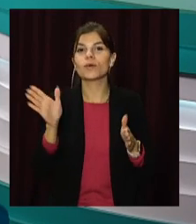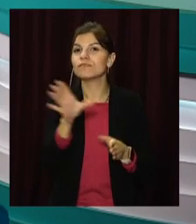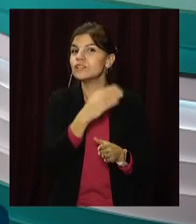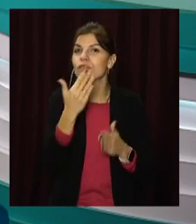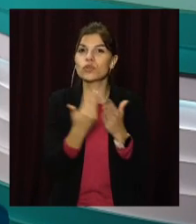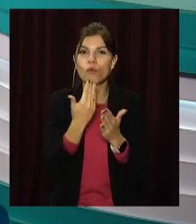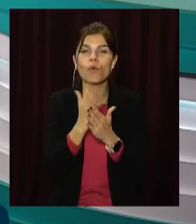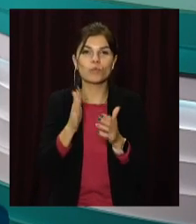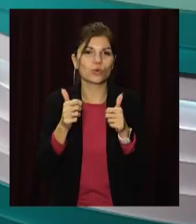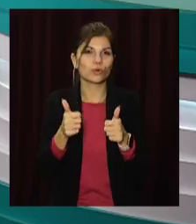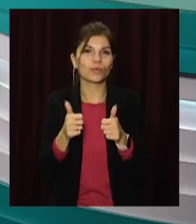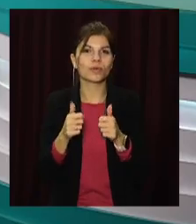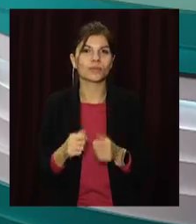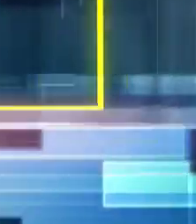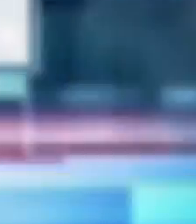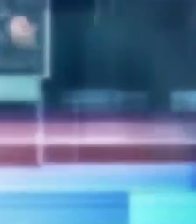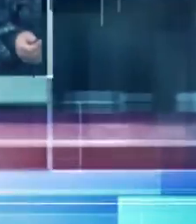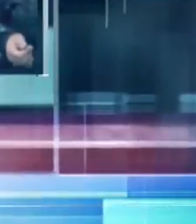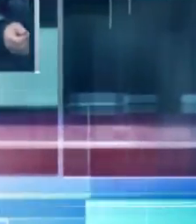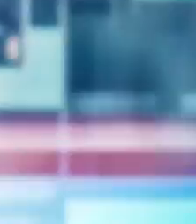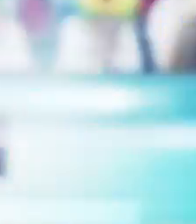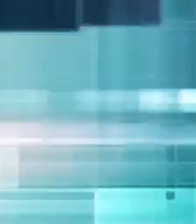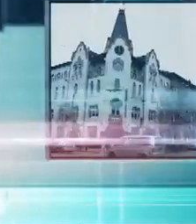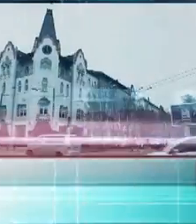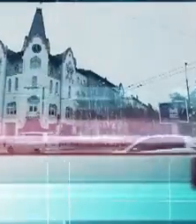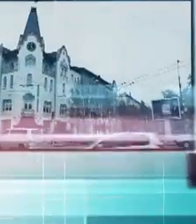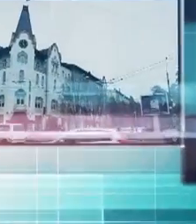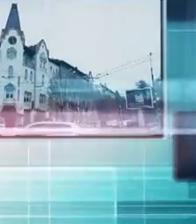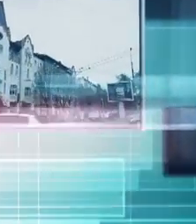всі новини будуть добрими. Дякую за